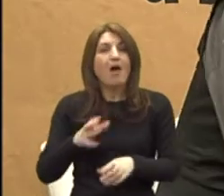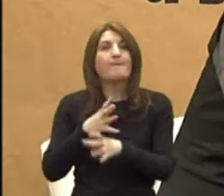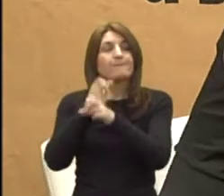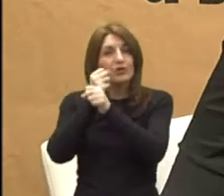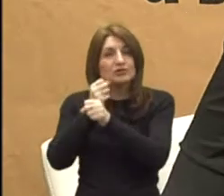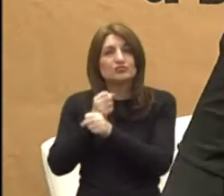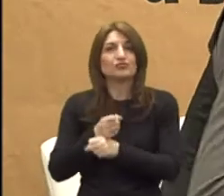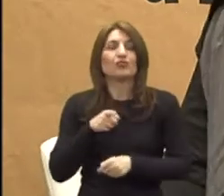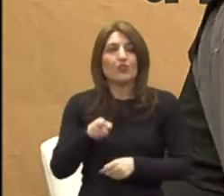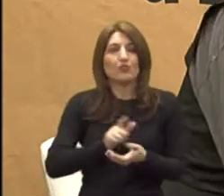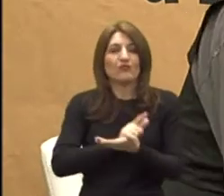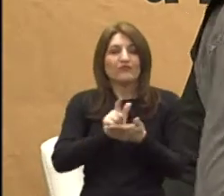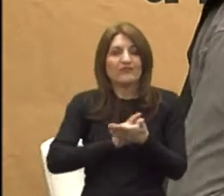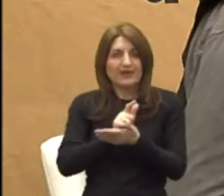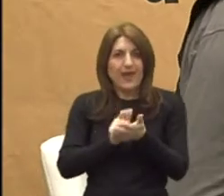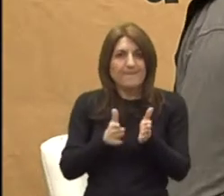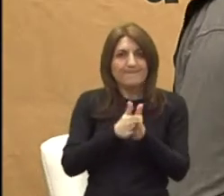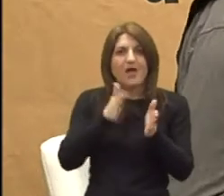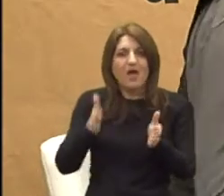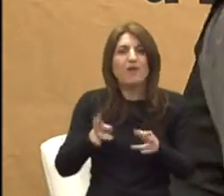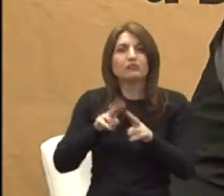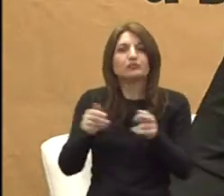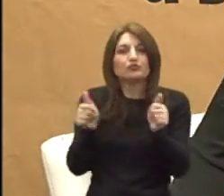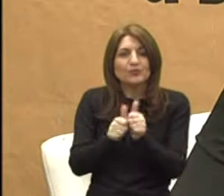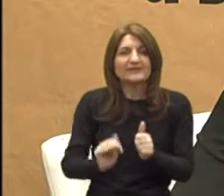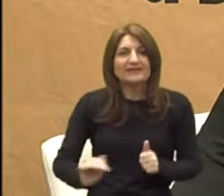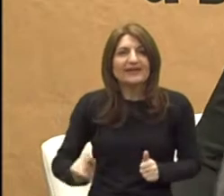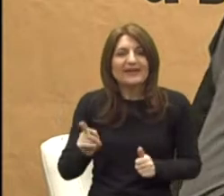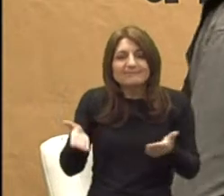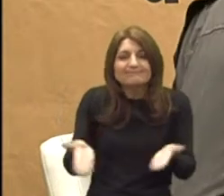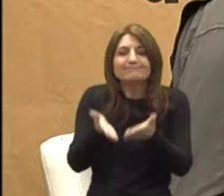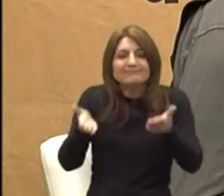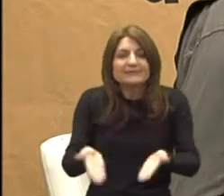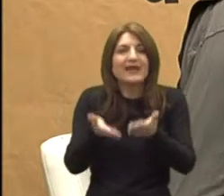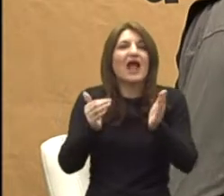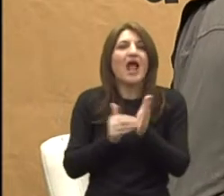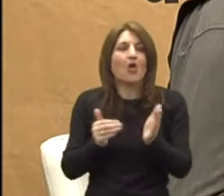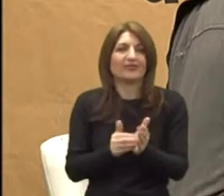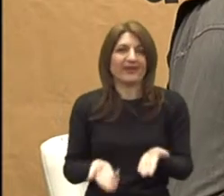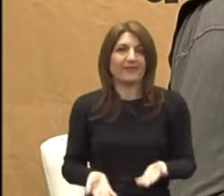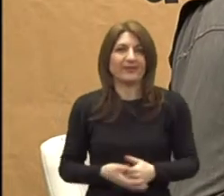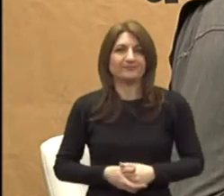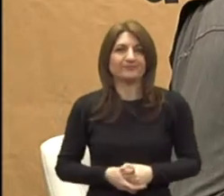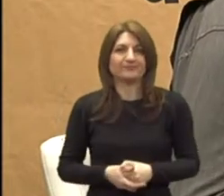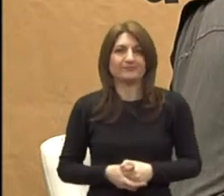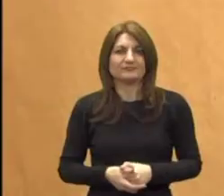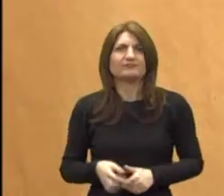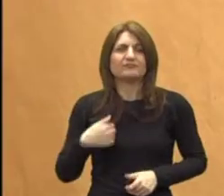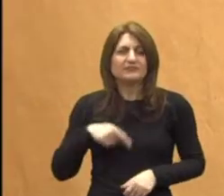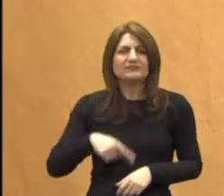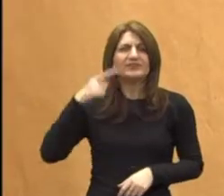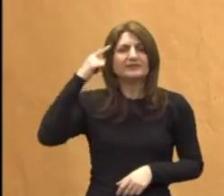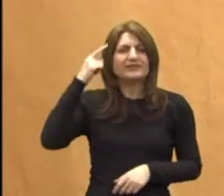u tom periodu bio s tjetitom i na pravi način ga poticao. Na pravi način. Znači, ja sam sam sasjedila nečega.